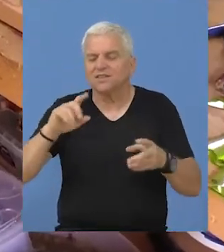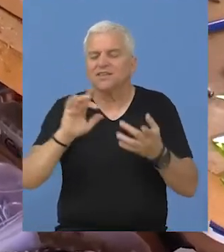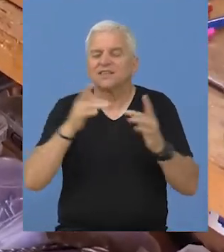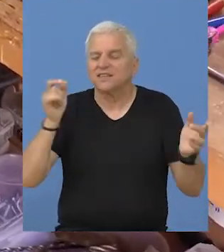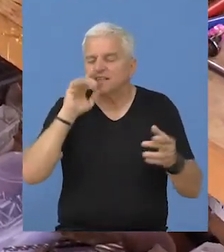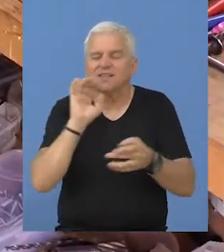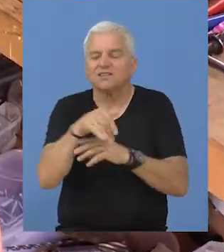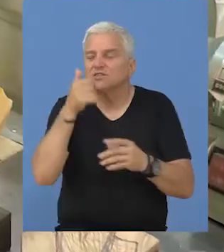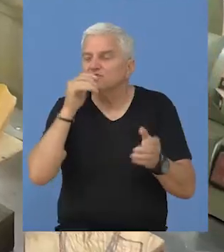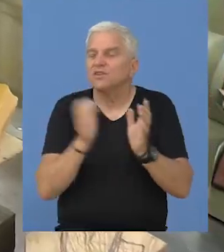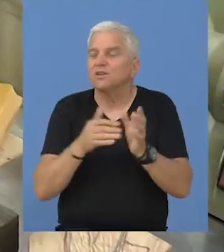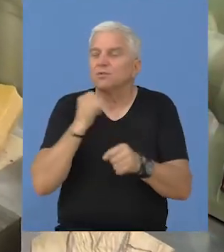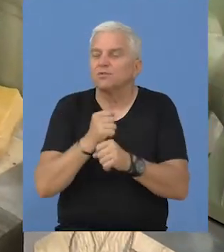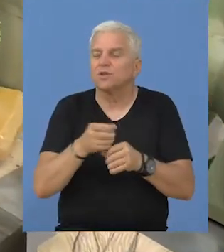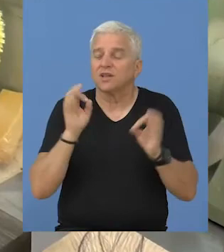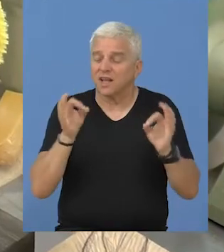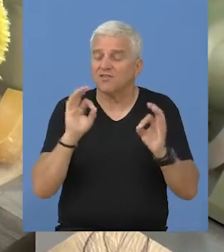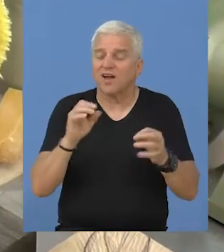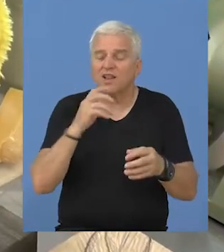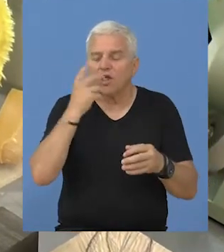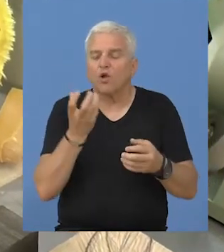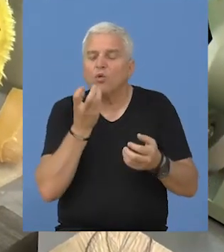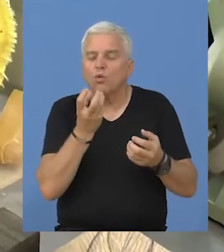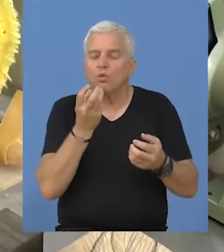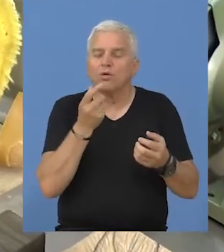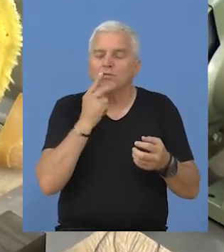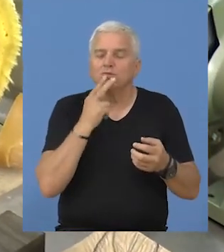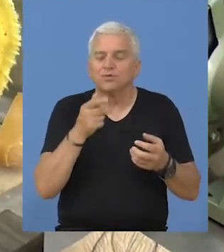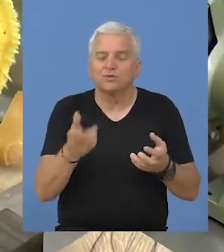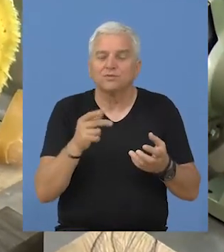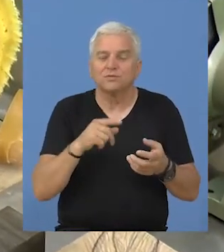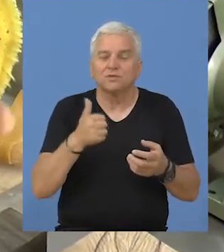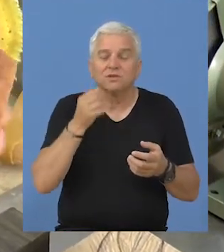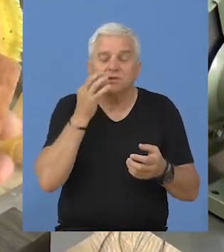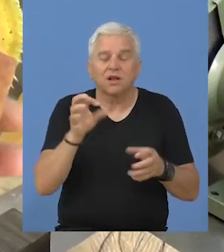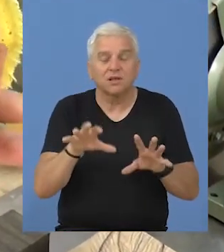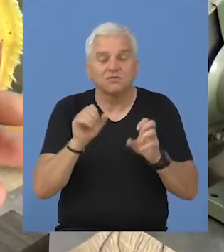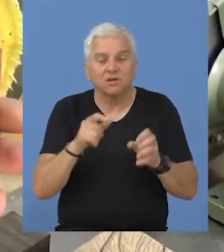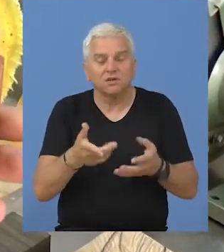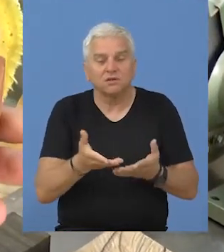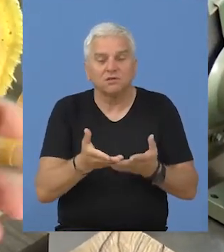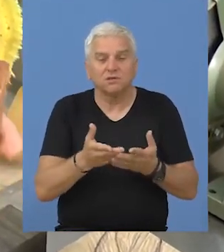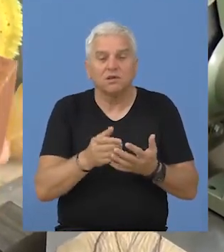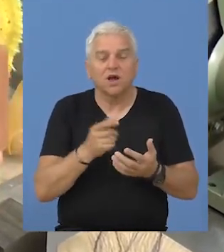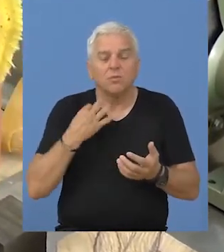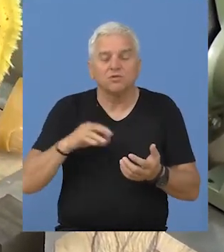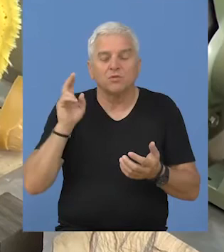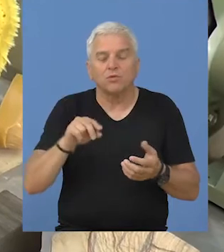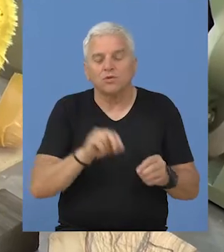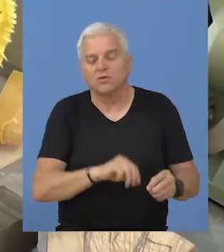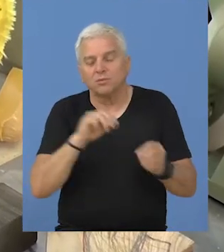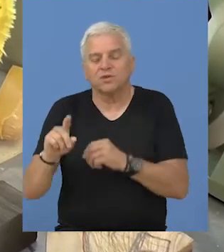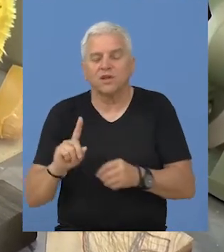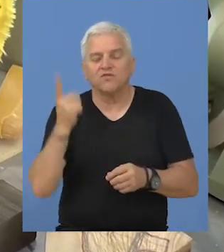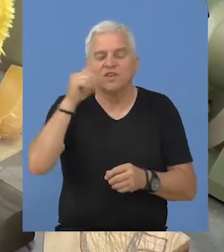tržište, šta vam sve treba da biste napravili jednu Lulu. I onda, posljednog dana shvatite da morate da